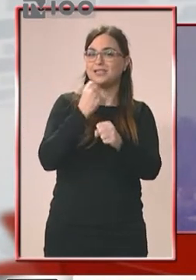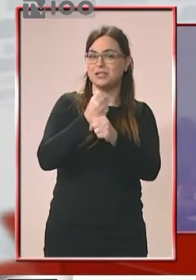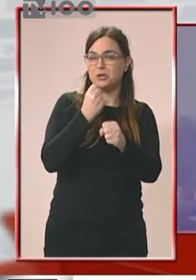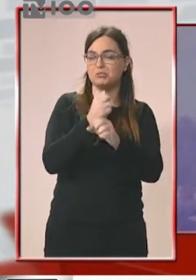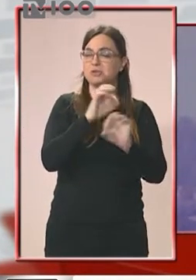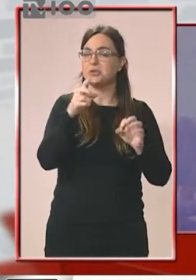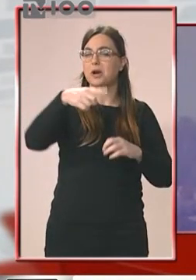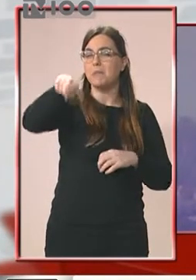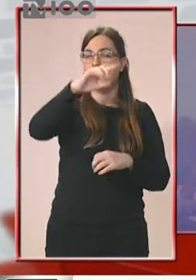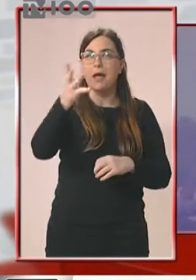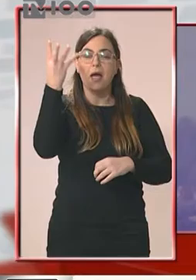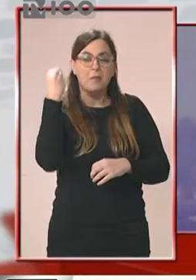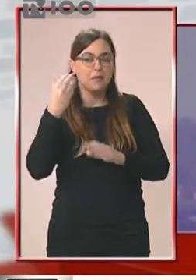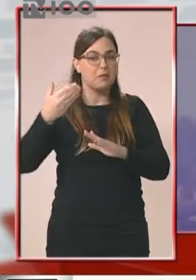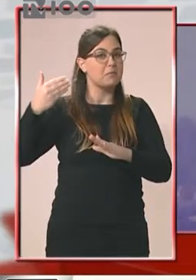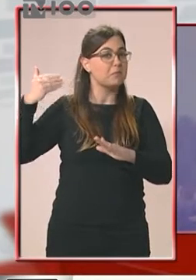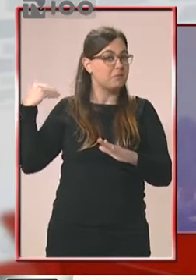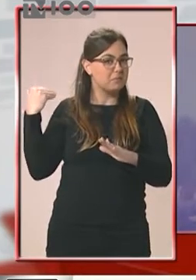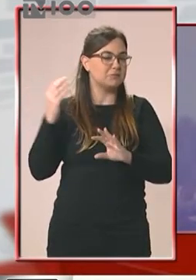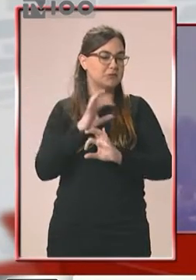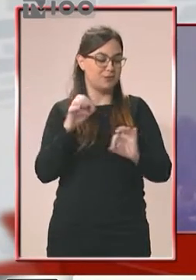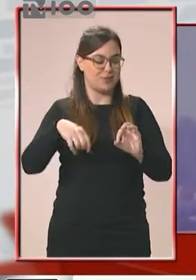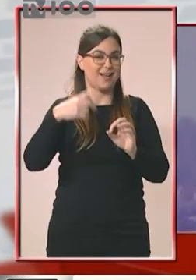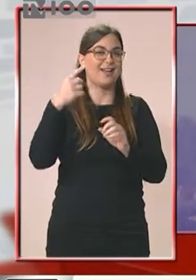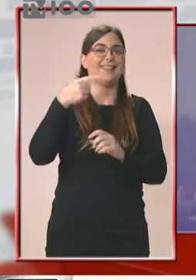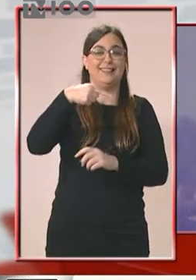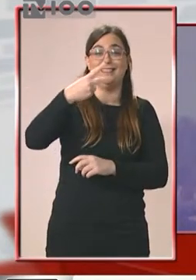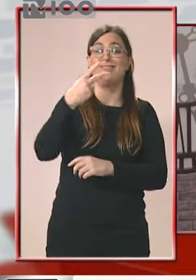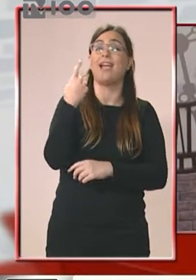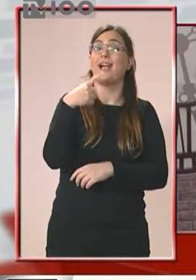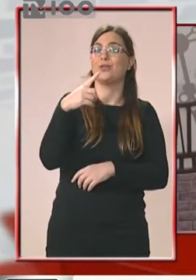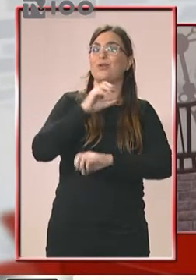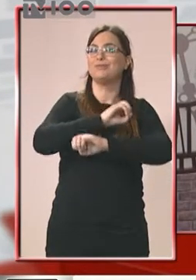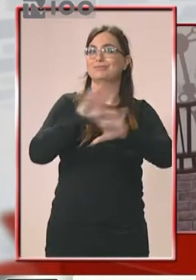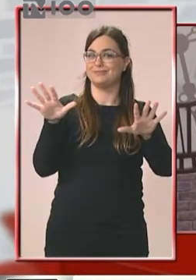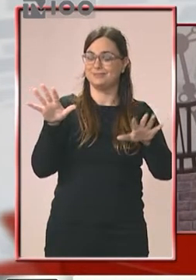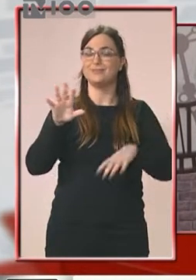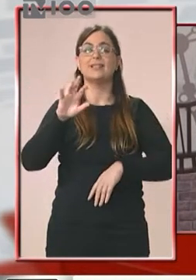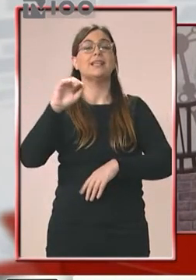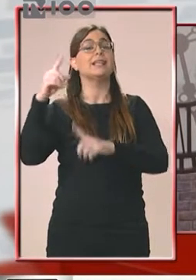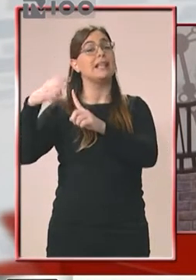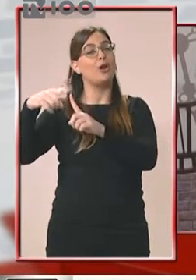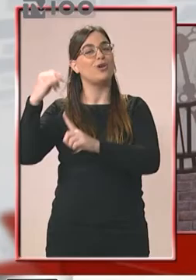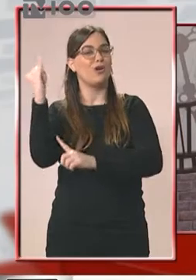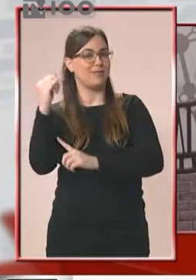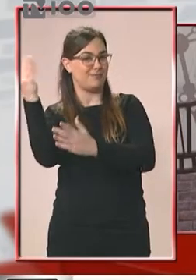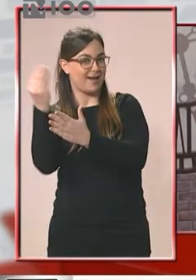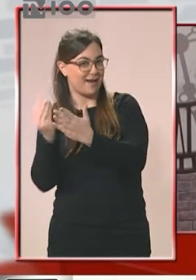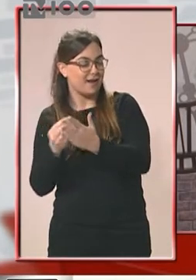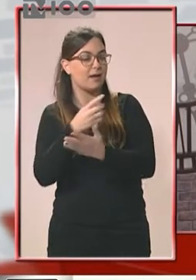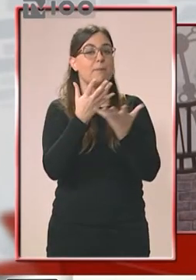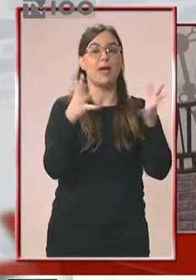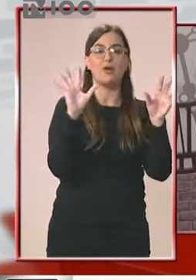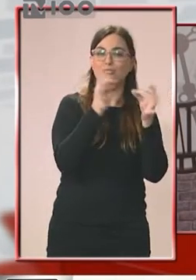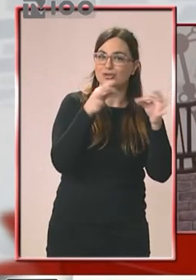φαντάζομαι, εδώ και μέρες, ειδικά μέσα από την Δημοτική Τηλεόραση. Πρόκειται για συνεργασία του Τελογλίου και του Μεγάρου Μουσικής. Για πρώτη φορά,